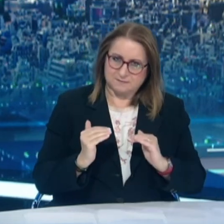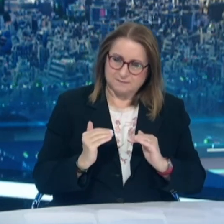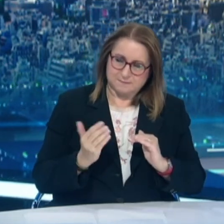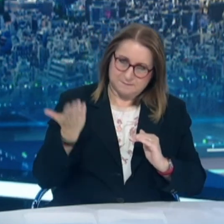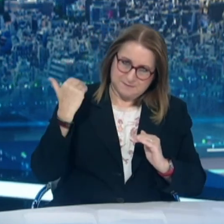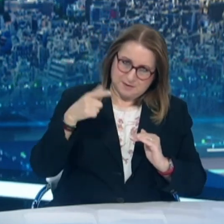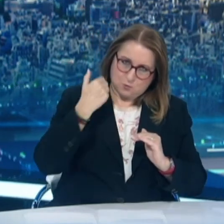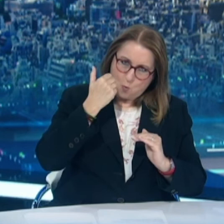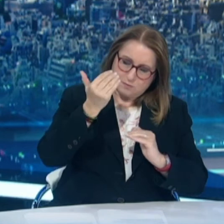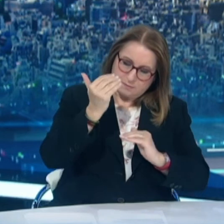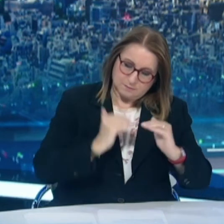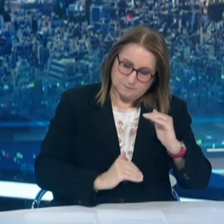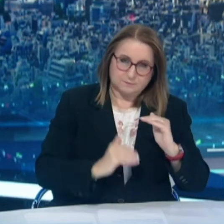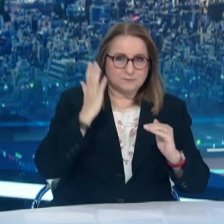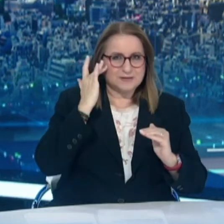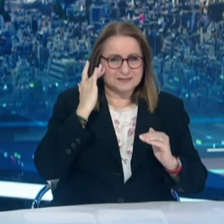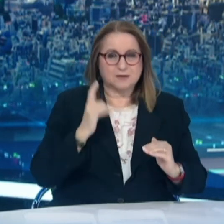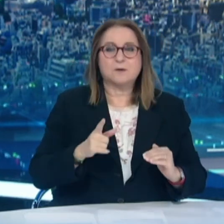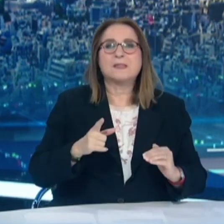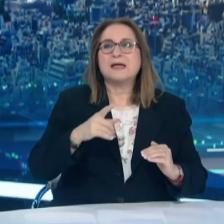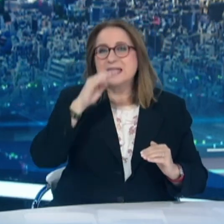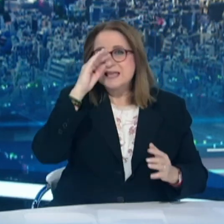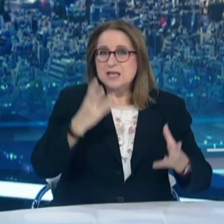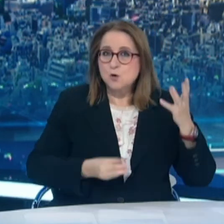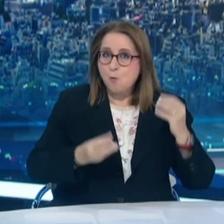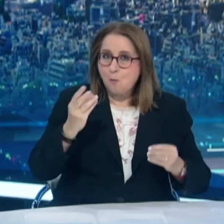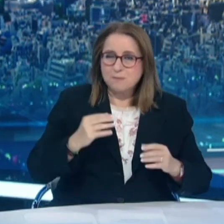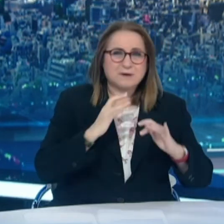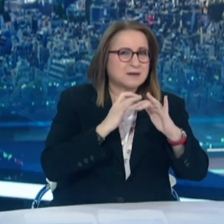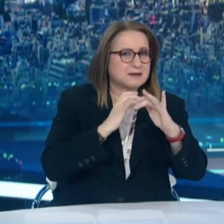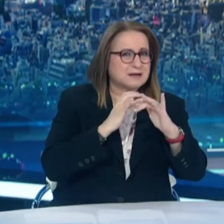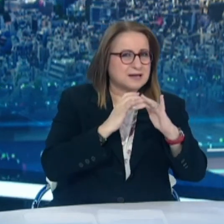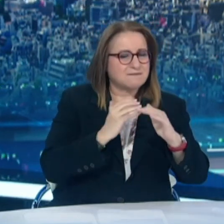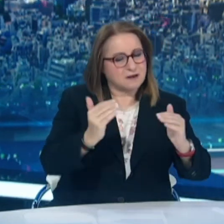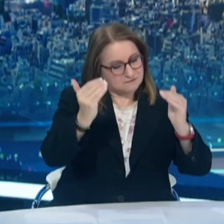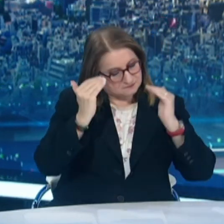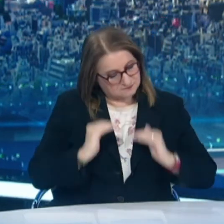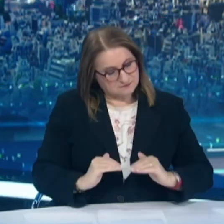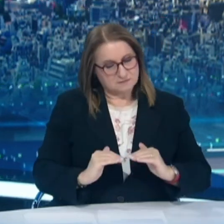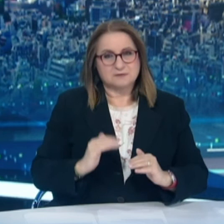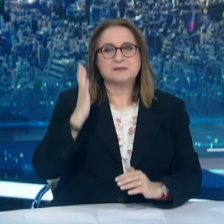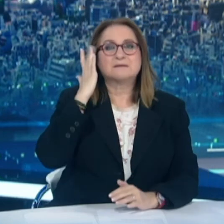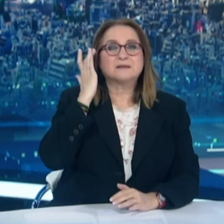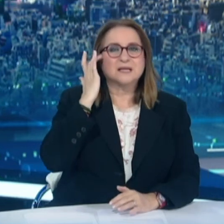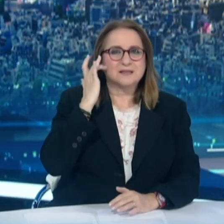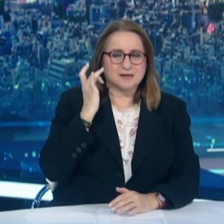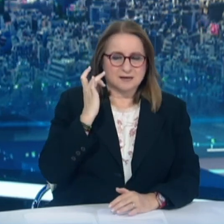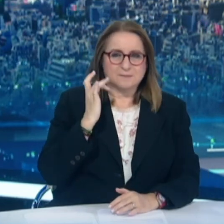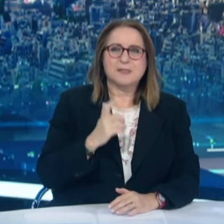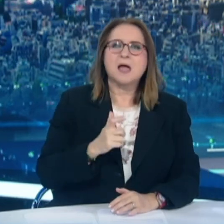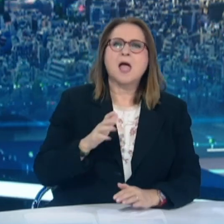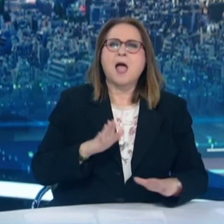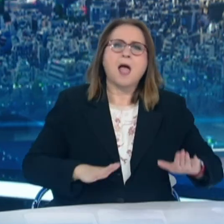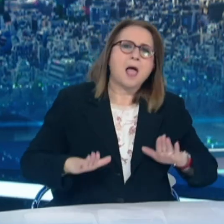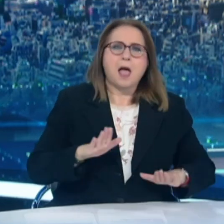Οι περιφερειακές ενότητες Ιωαννίνων και Γρεβενών πέφτουν επίπεδο και μεταφέρονται στο Κίτρινο, στο επίπεδο 2. Οι Δήμοι Αλωνίσου,